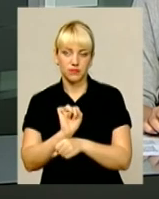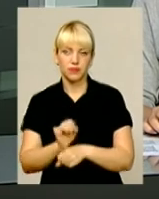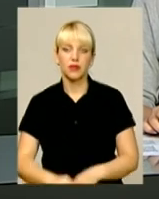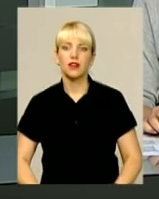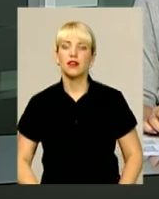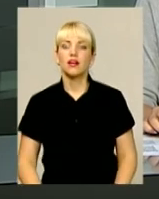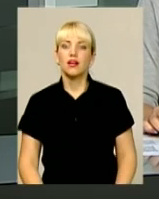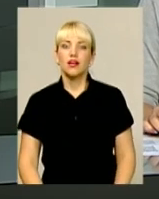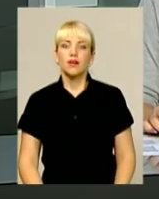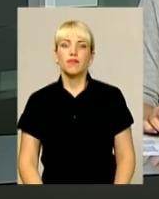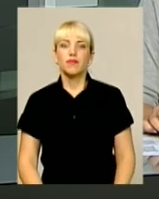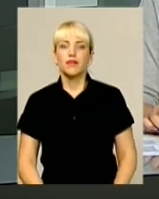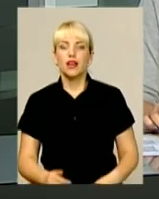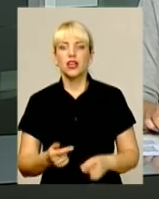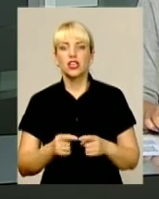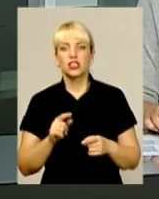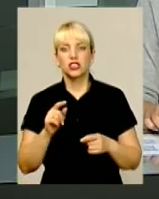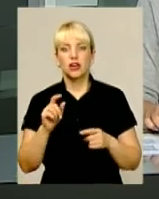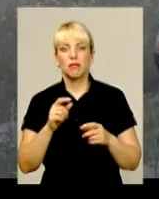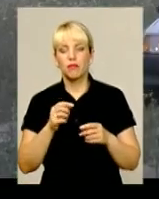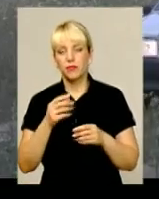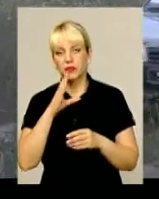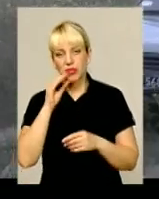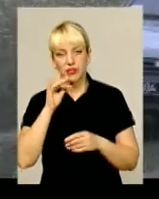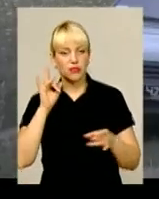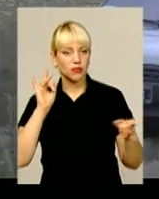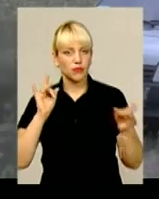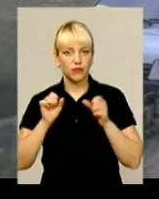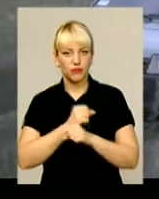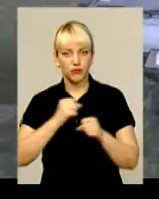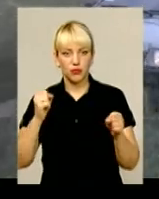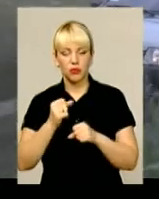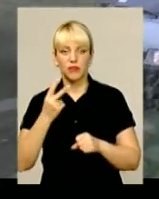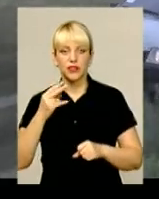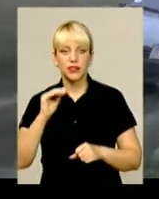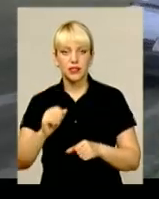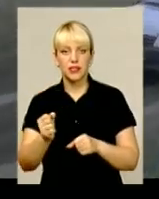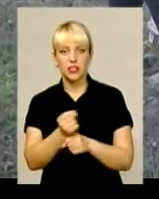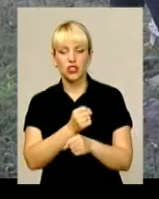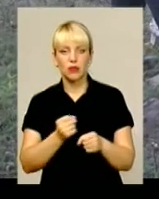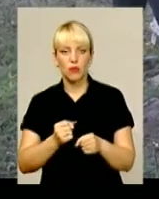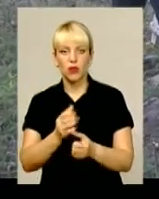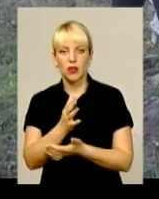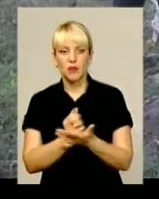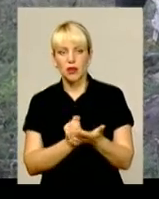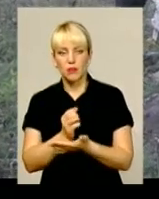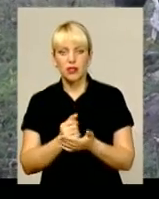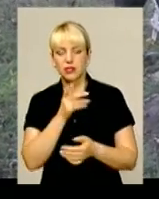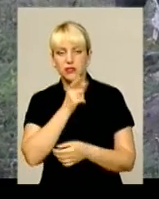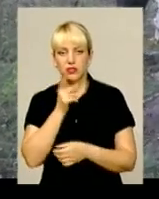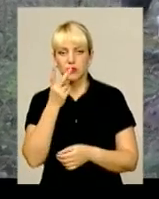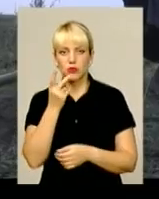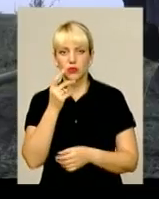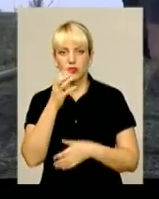Шепетівку сколихнули вибухи. Поблизу міста піротехніки знищили майже 2 тисячі боєприпасів часів Другої світової війни.